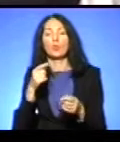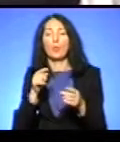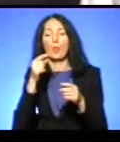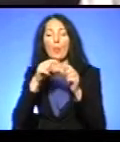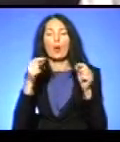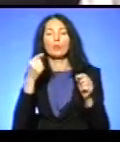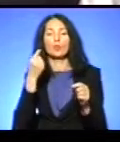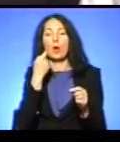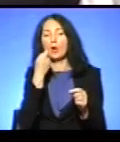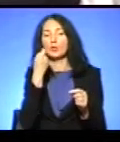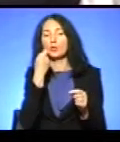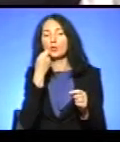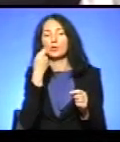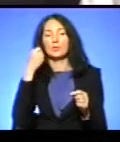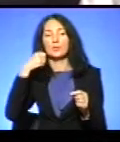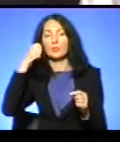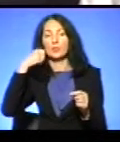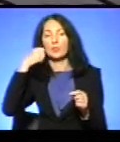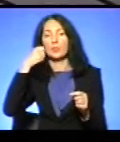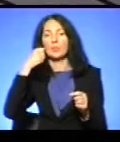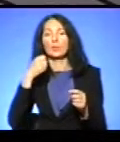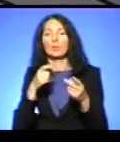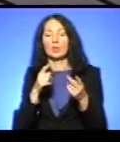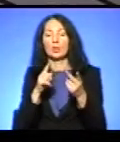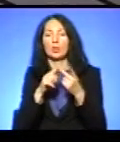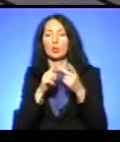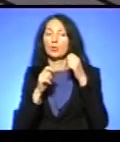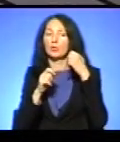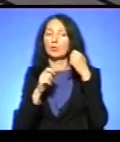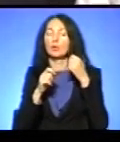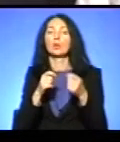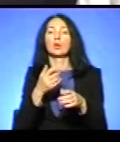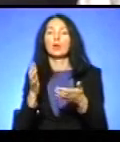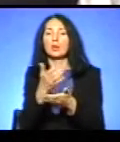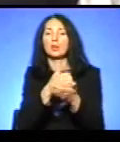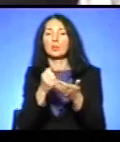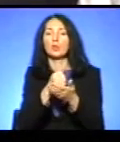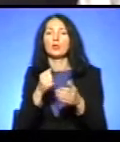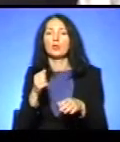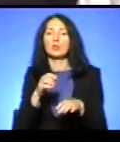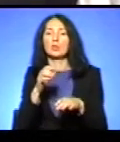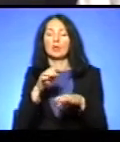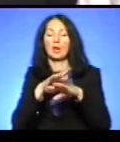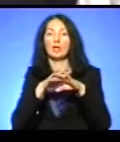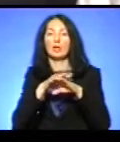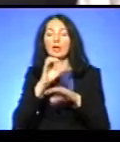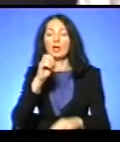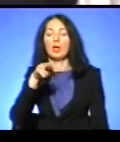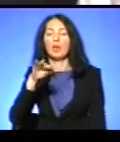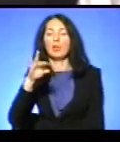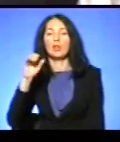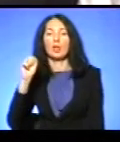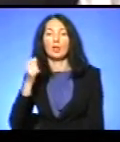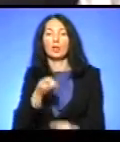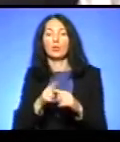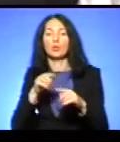хвилину другою паличкою. У зберіться і пітелій, і, власне, по цьому пітелію визначається тест ДНК. Все. Не потрібно йти в